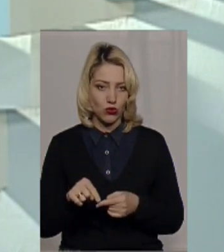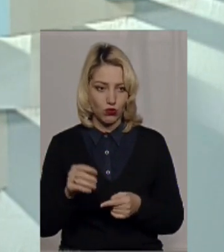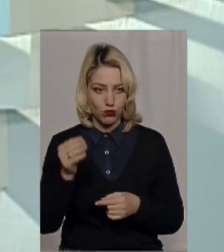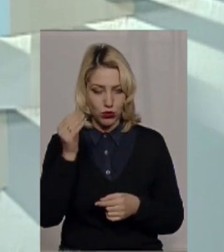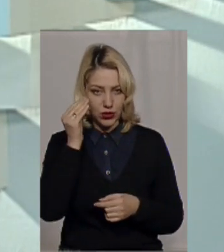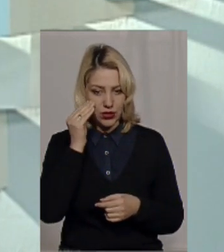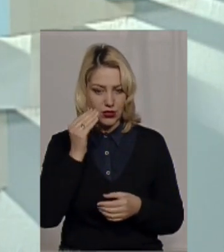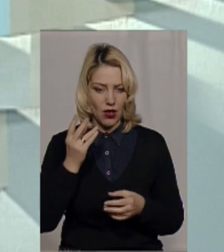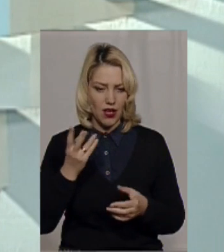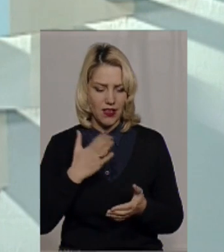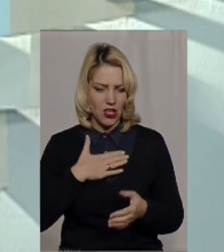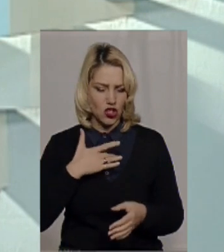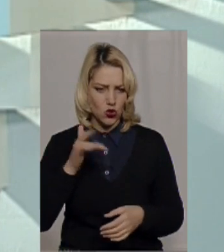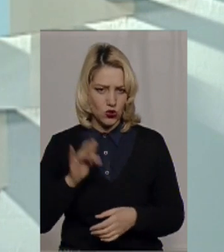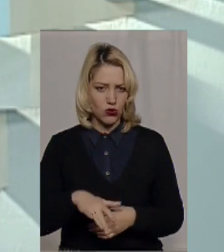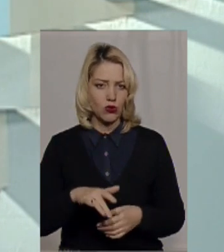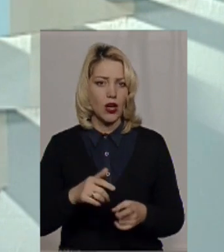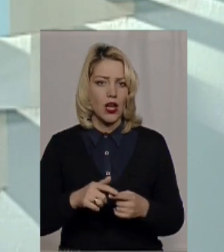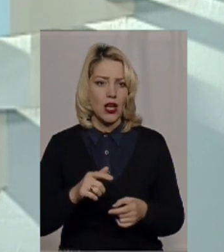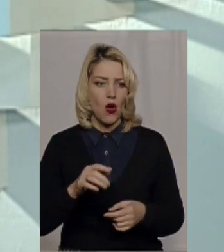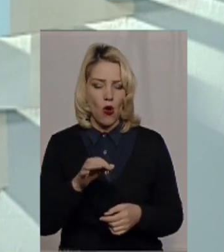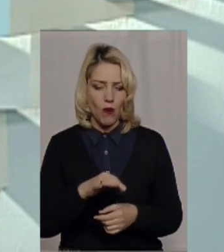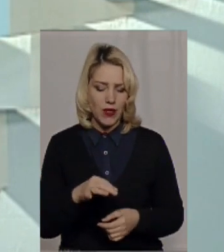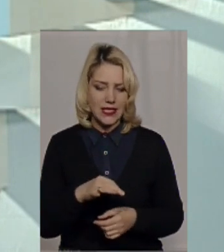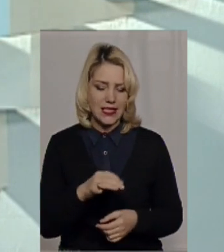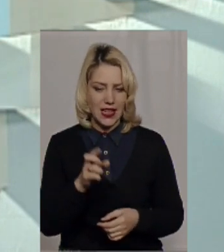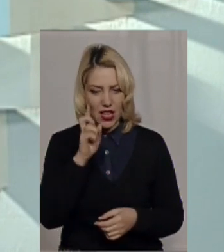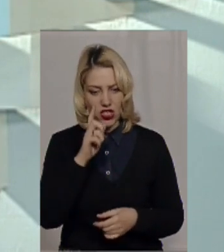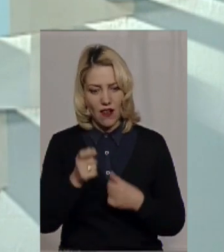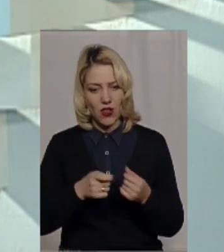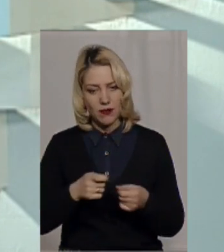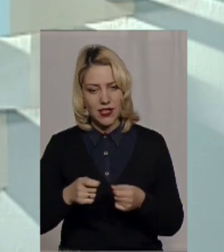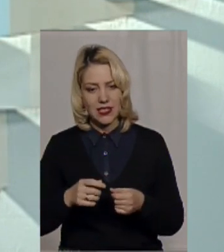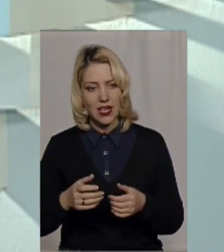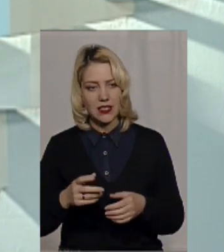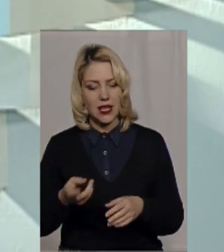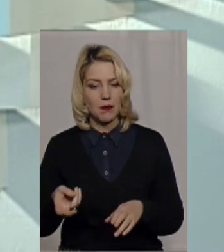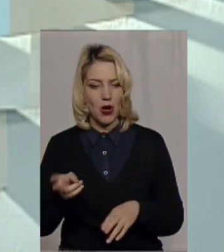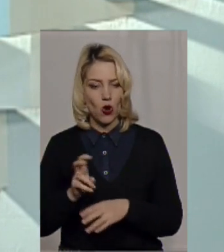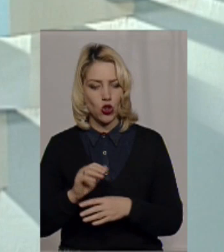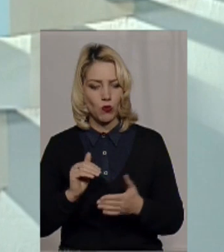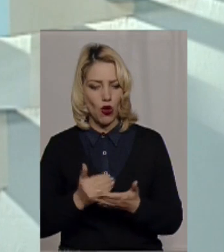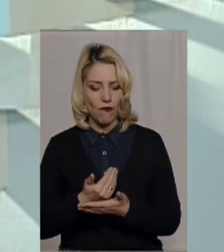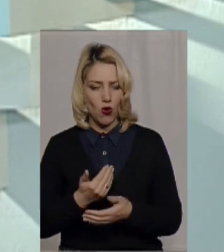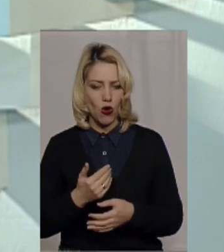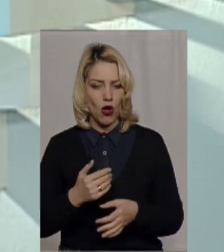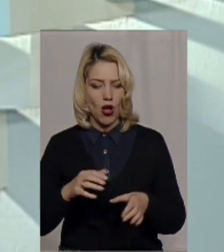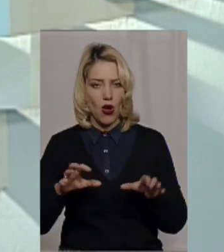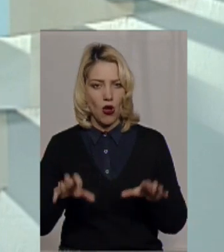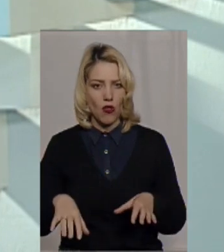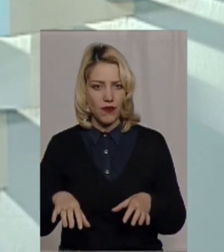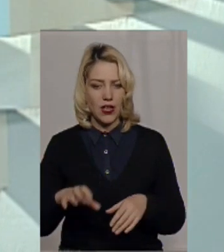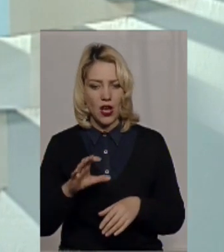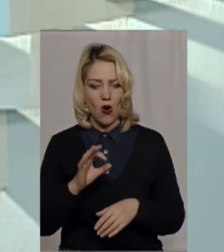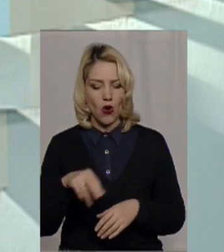таку жорстку обласна державна адміністрація з приходом нового голови ОДА. Вадіма Миколаївича Лизавова було чітко